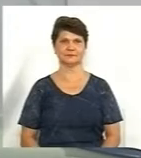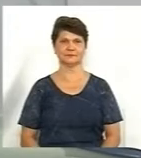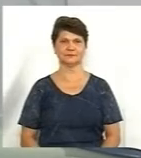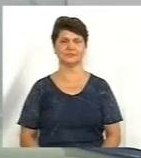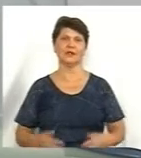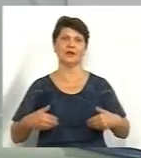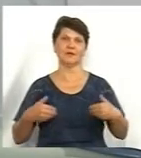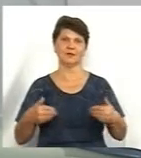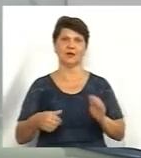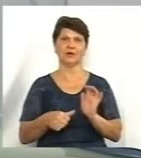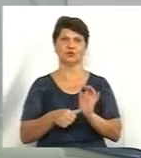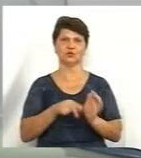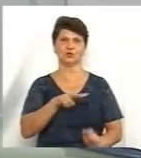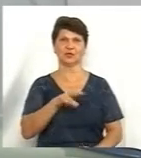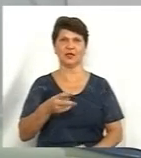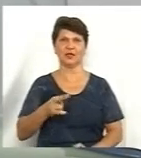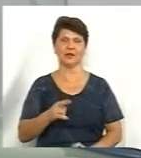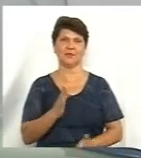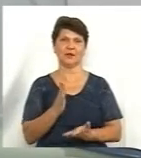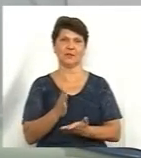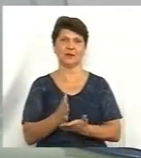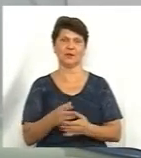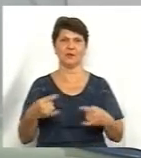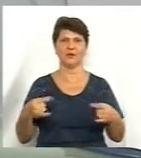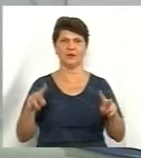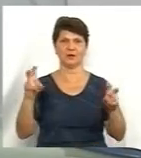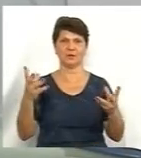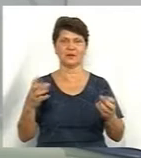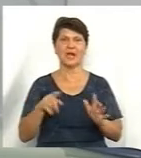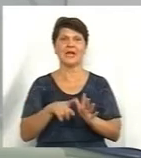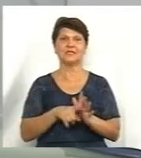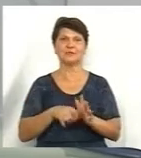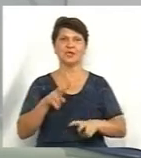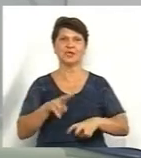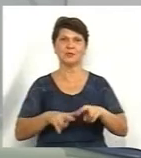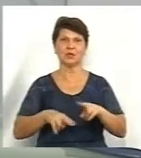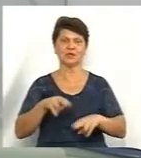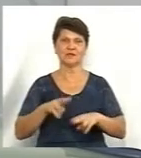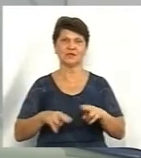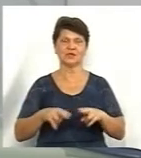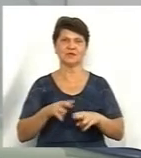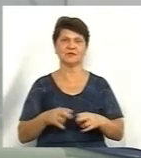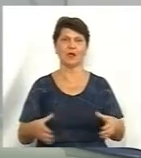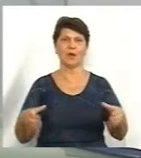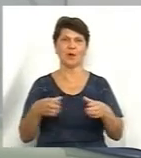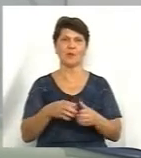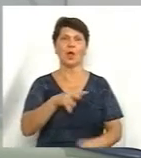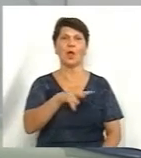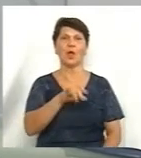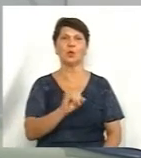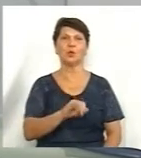Вітаю, 6 липня. Тема дня в прямому ефірі. Протест проти будівництва сміттєвого комплексу на території Людовської